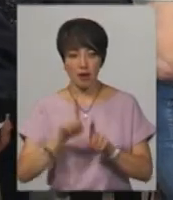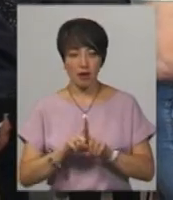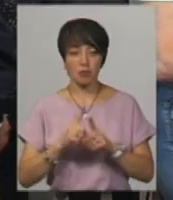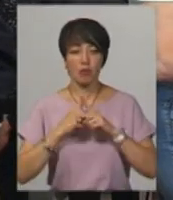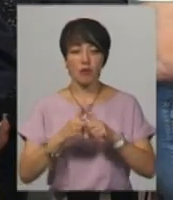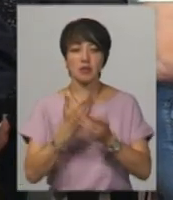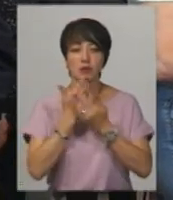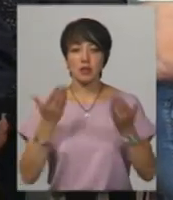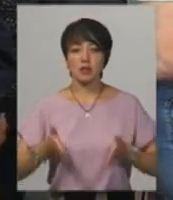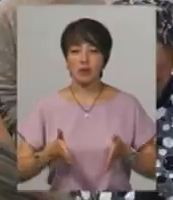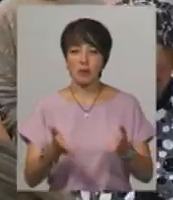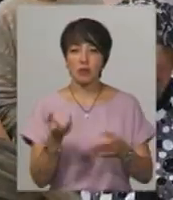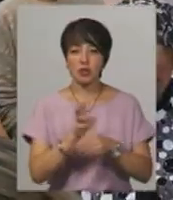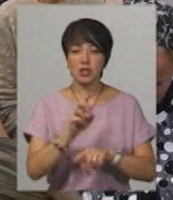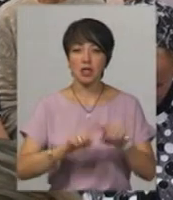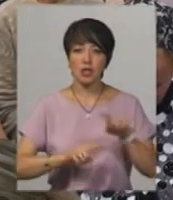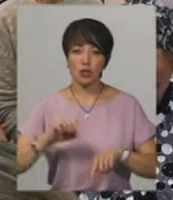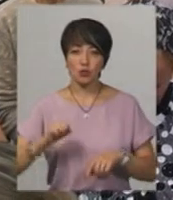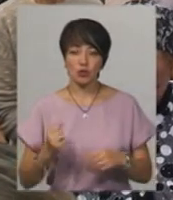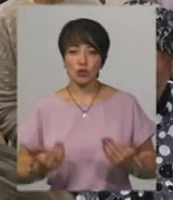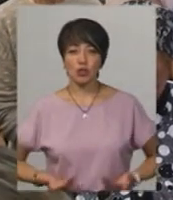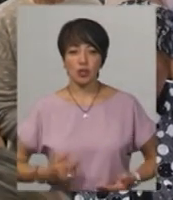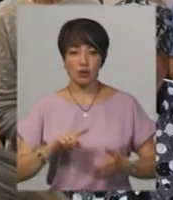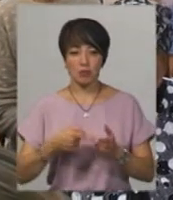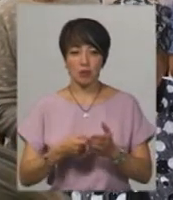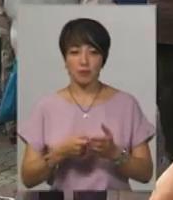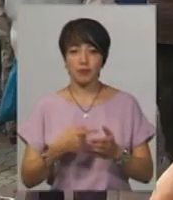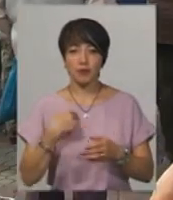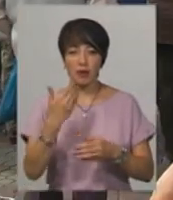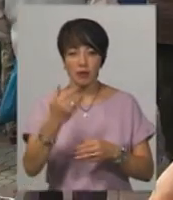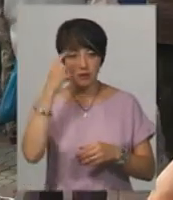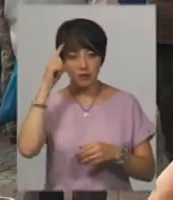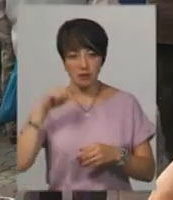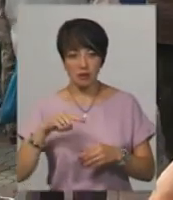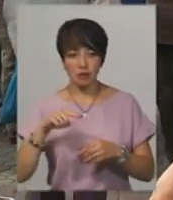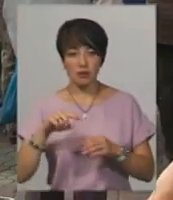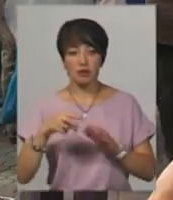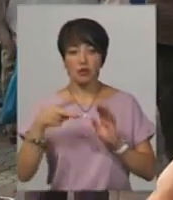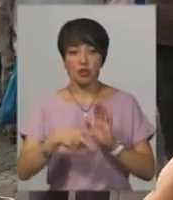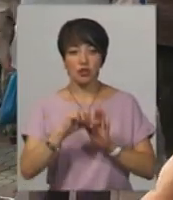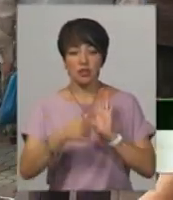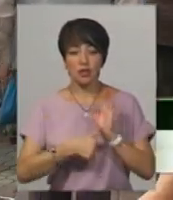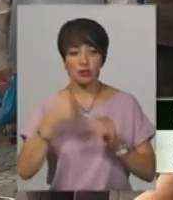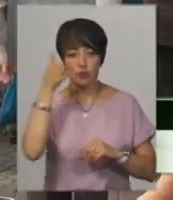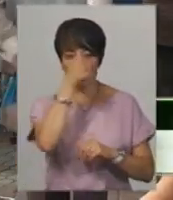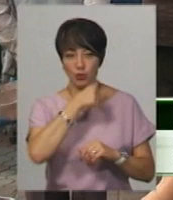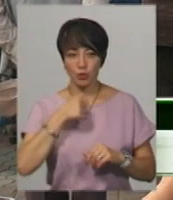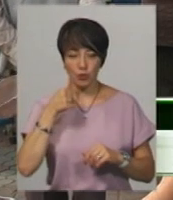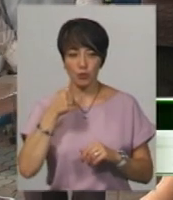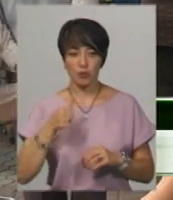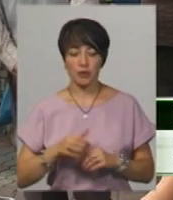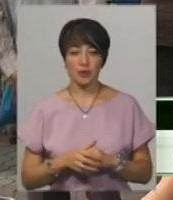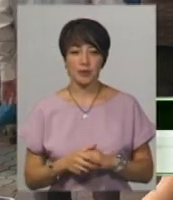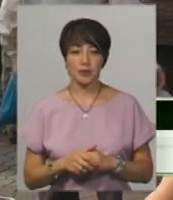прийшли рідні, друзі, жителі міста, побратими. Ми з Романом зінаємося десь з 16 року. Я в 16